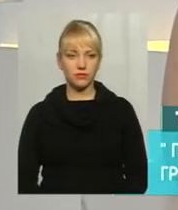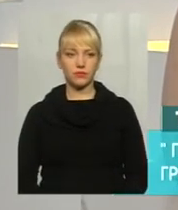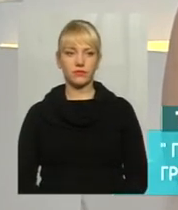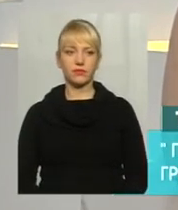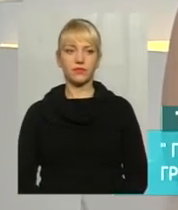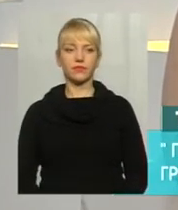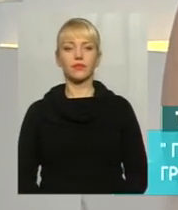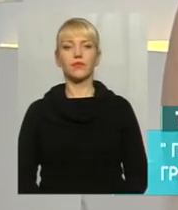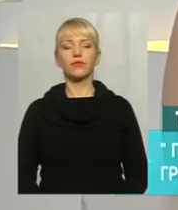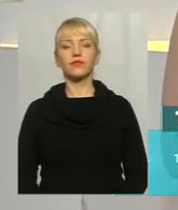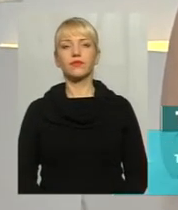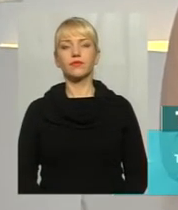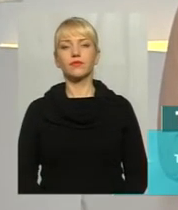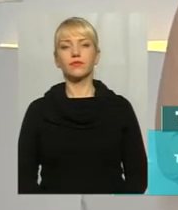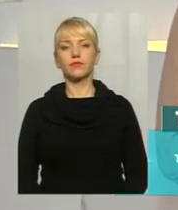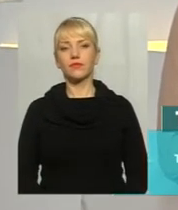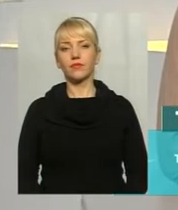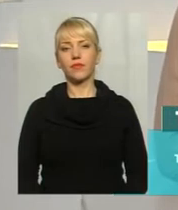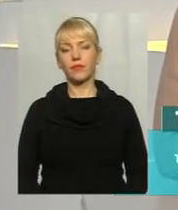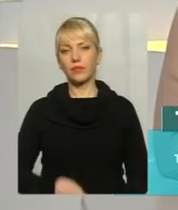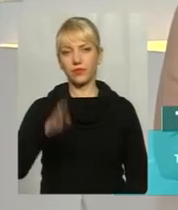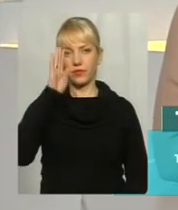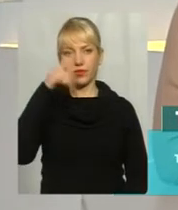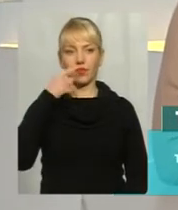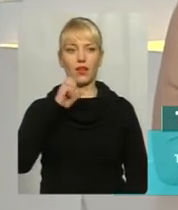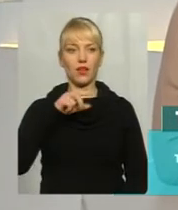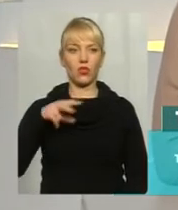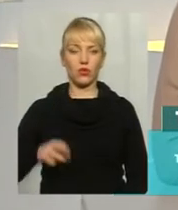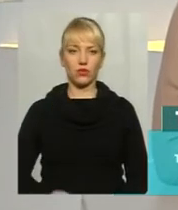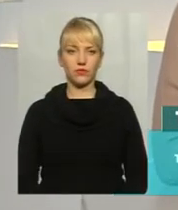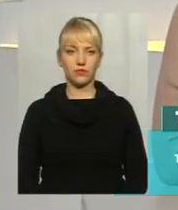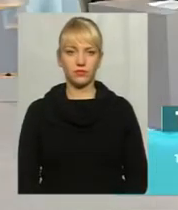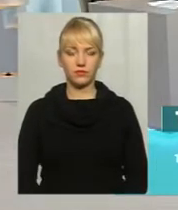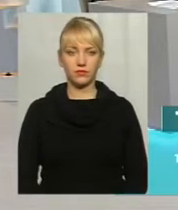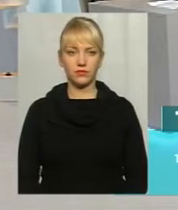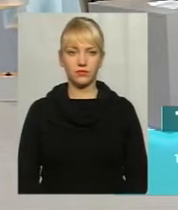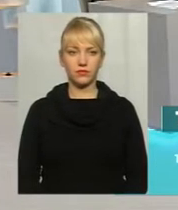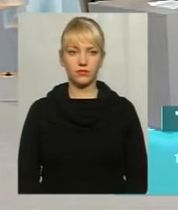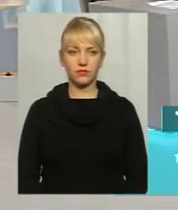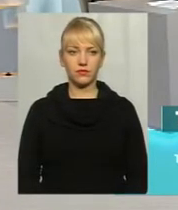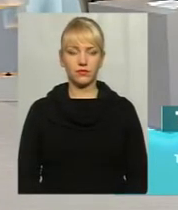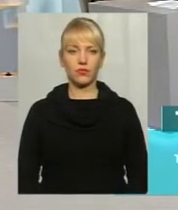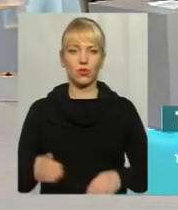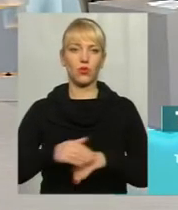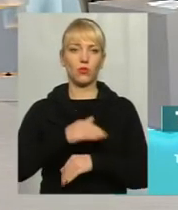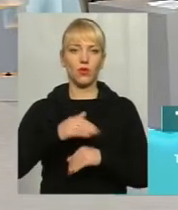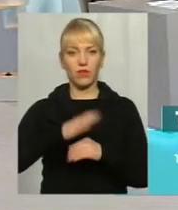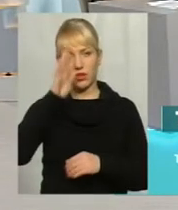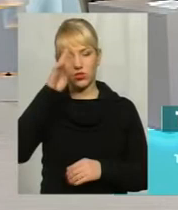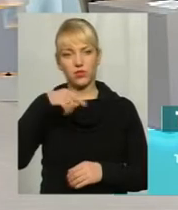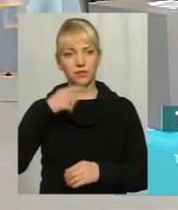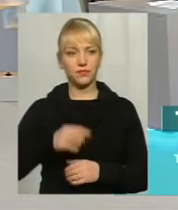Алло, говоріть, будь ласка, задавайте ваше питання. Алло, добрий вечір. Добрий вечір.